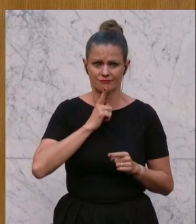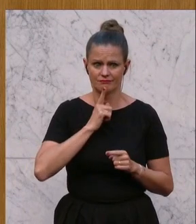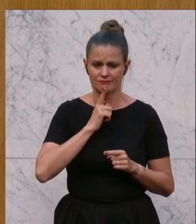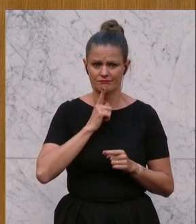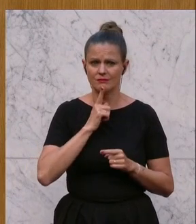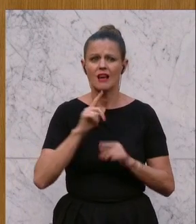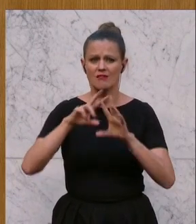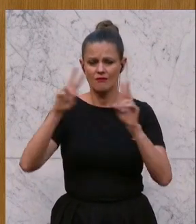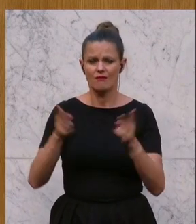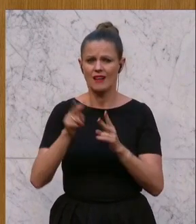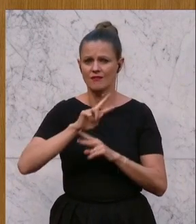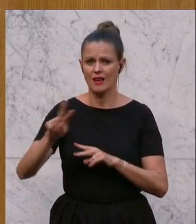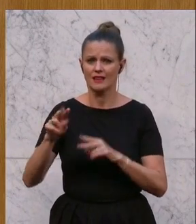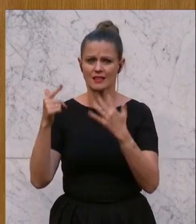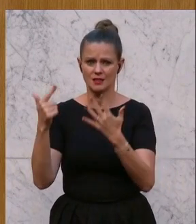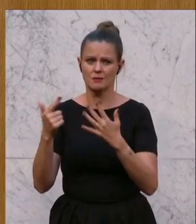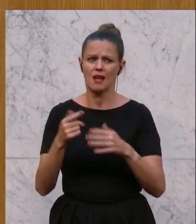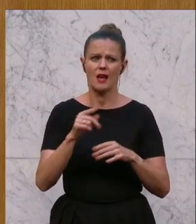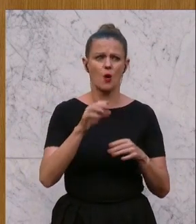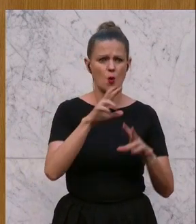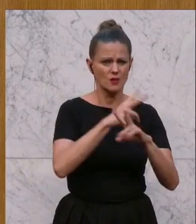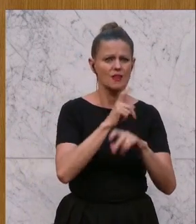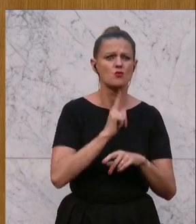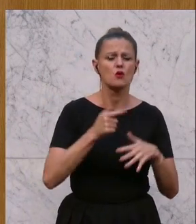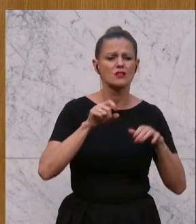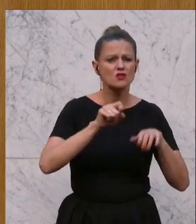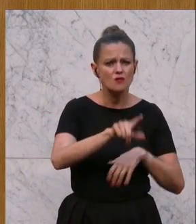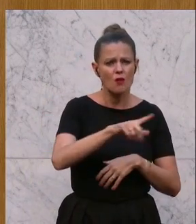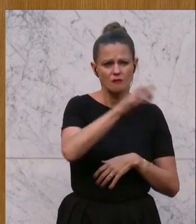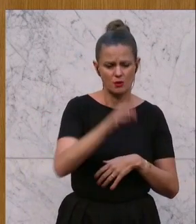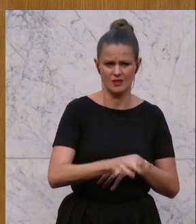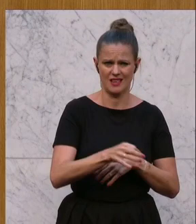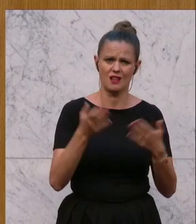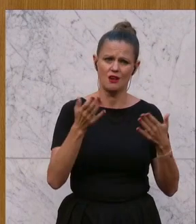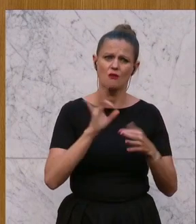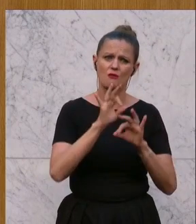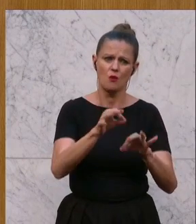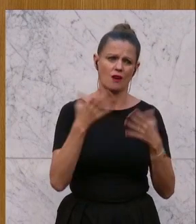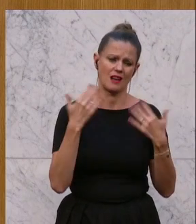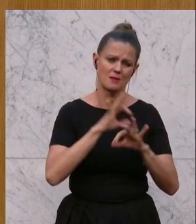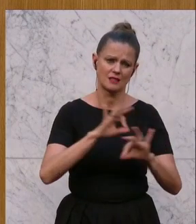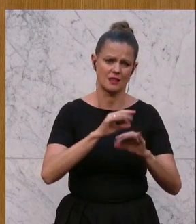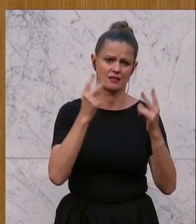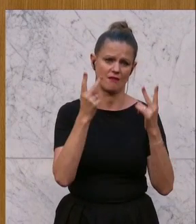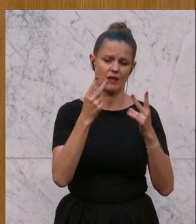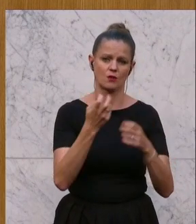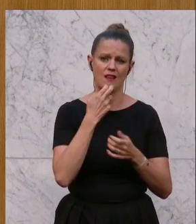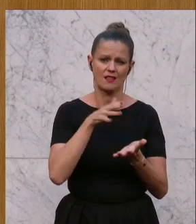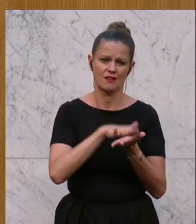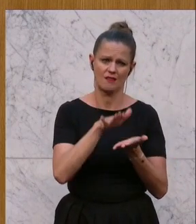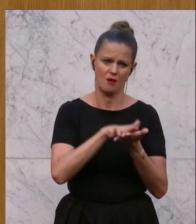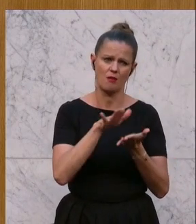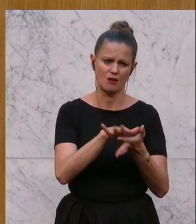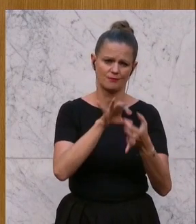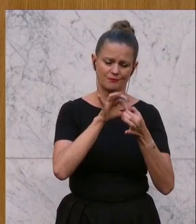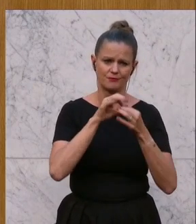zwölf Prozent. Hier ist ein riesiges Potenzial, das auch große Klimarelevanz hat und natürlich auch Energieverbrauch in sich hat. Der